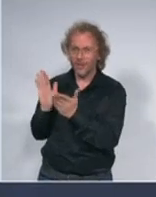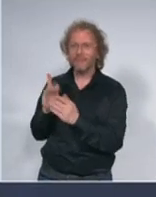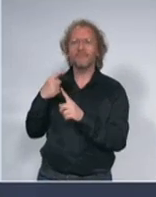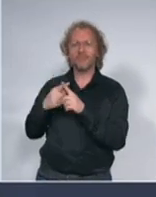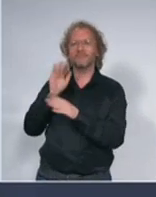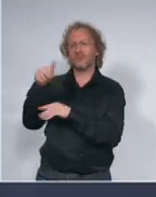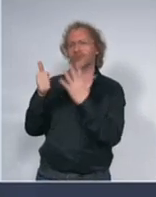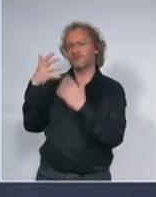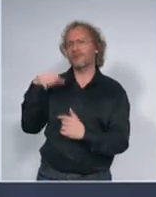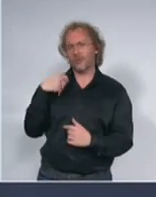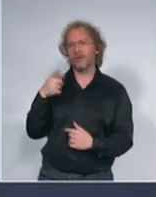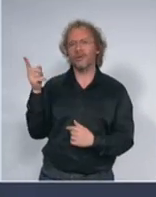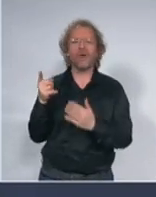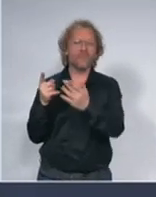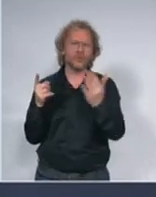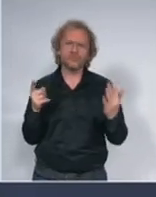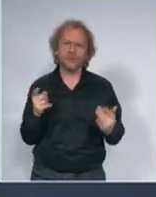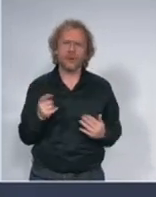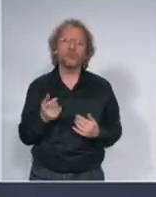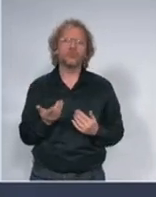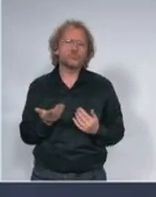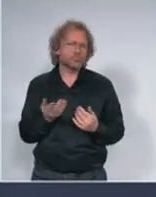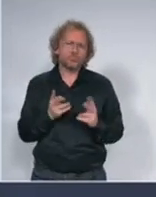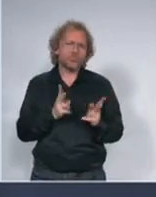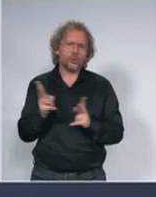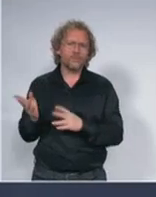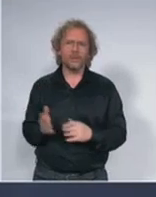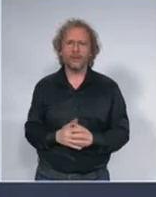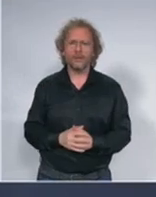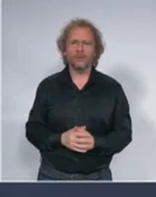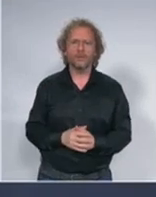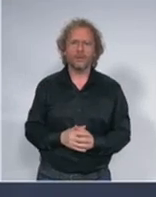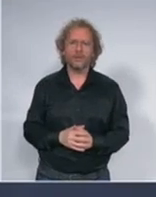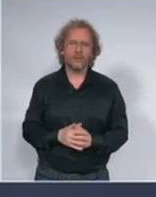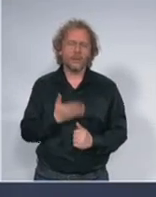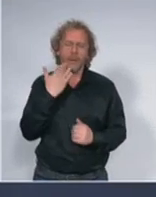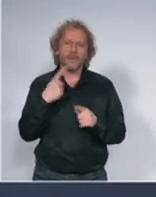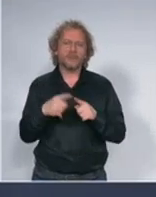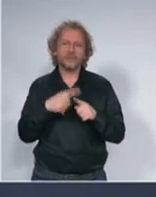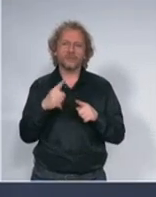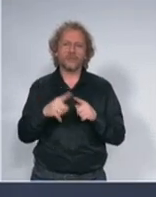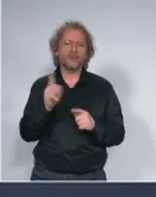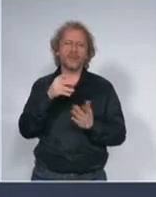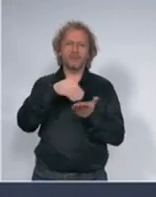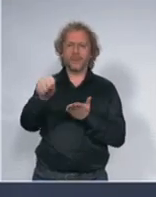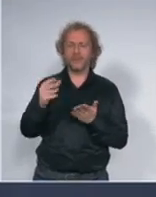ostali svi zaista ne postoji razlogu u ovom trenutku da to pomeram